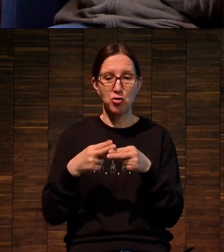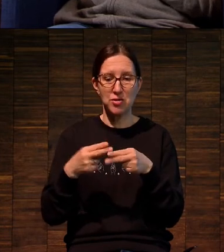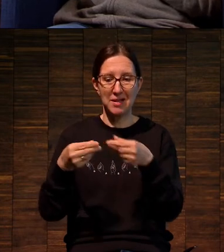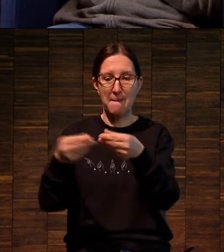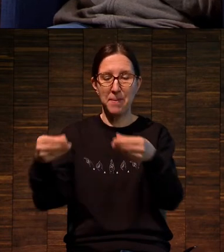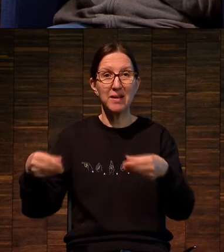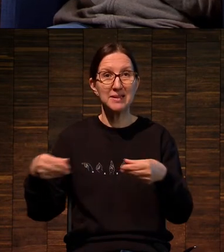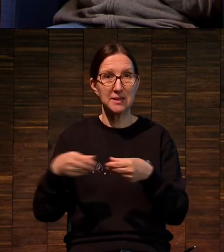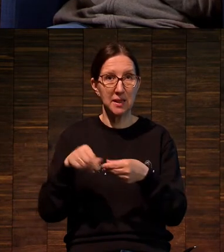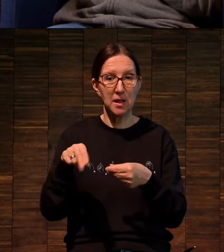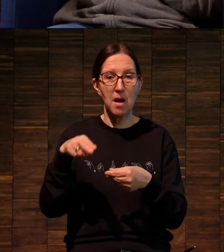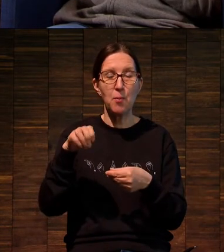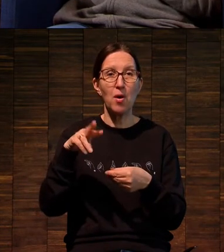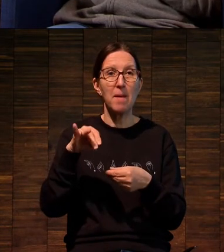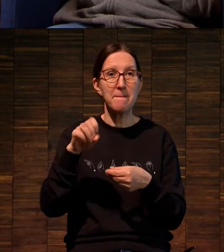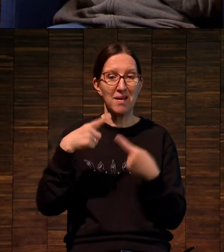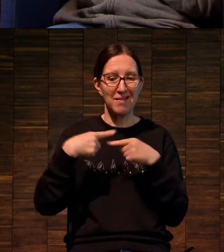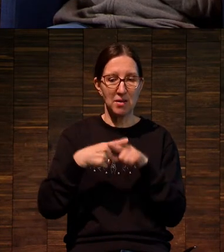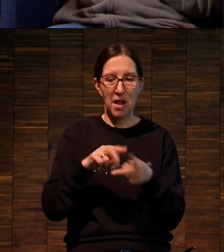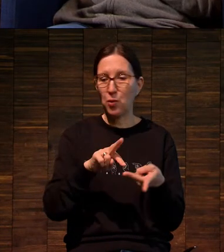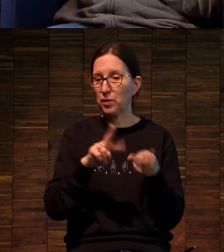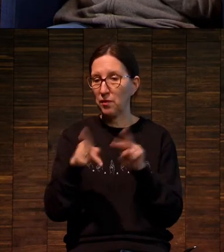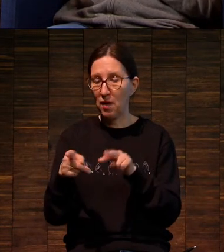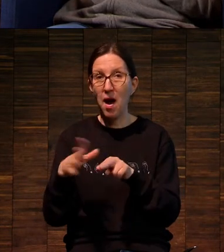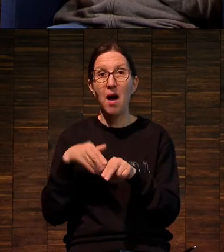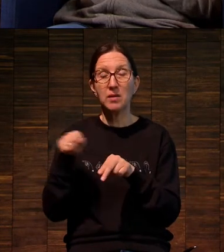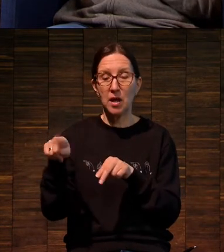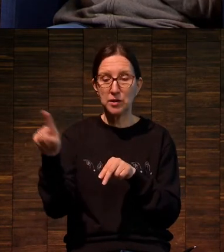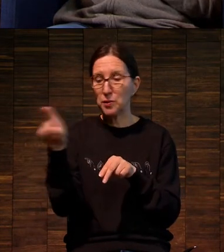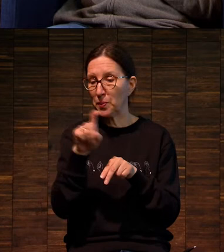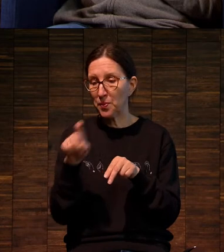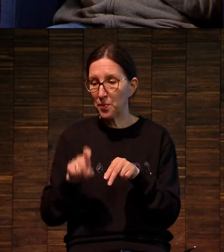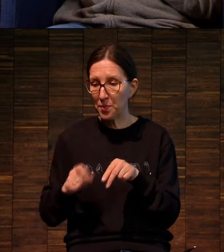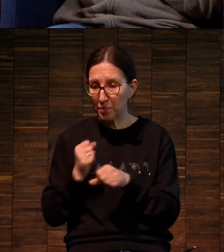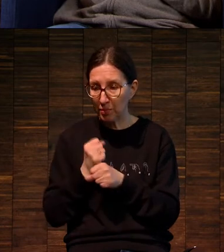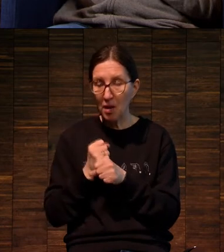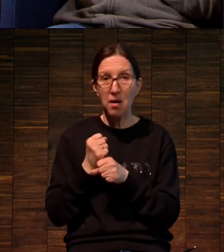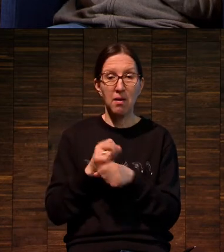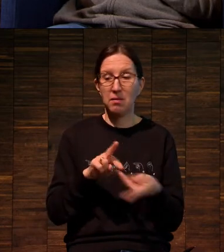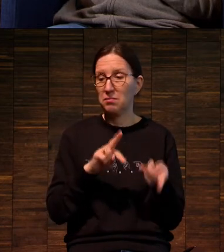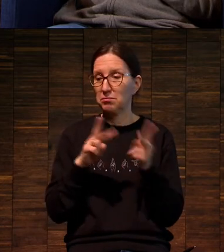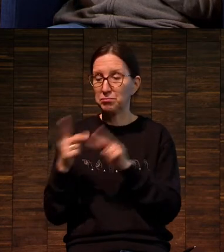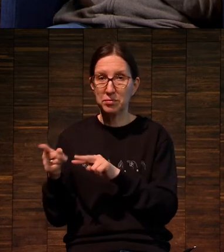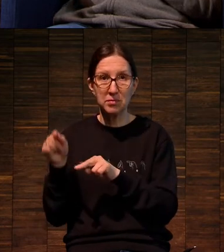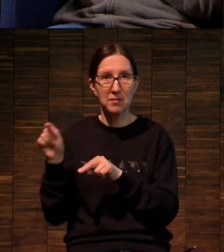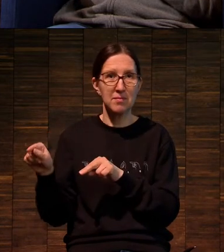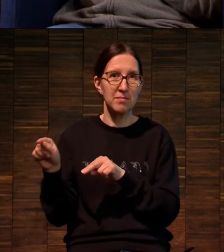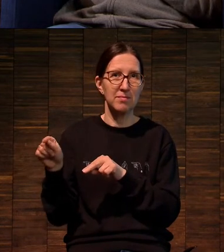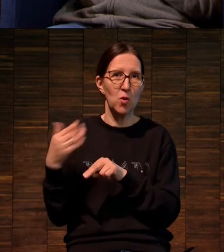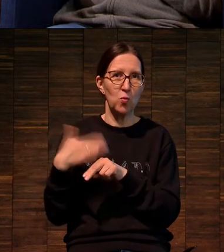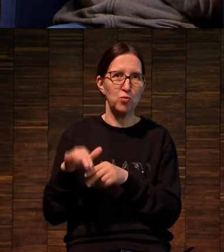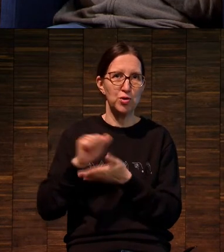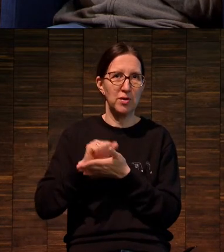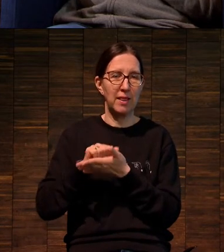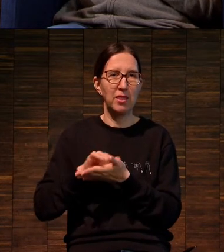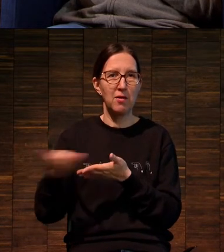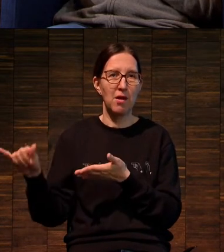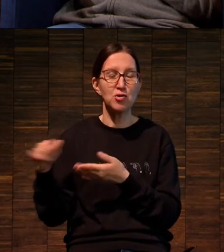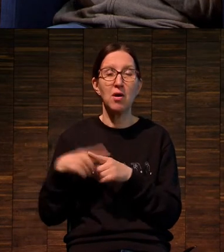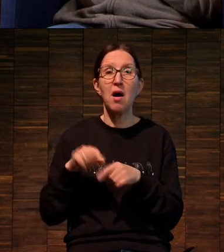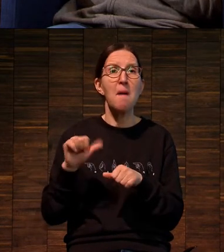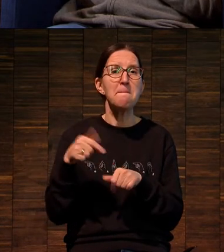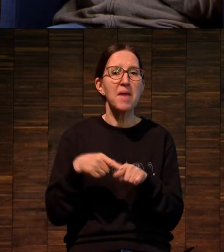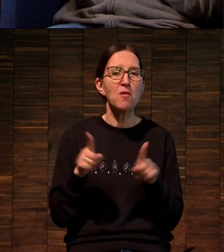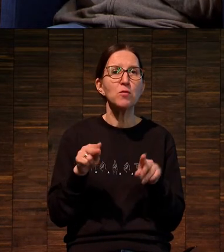И с металлической пластины уже напечатано. И в данном случае матрицей была, ну как сказать, матрицей, исходной